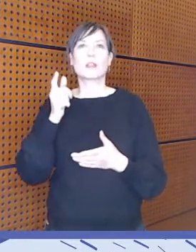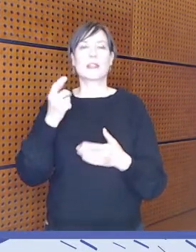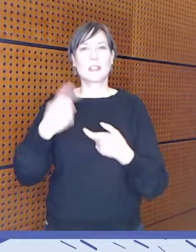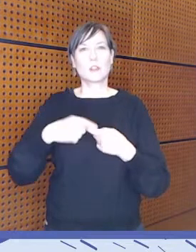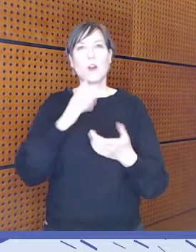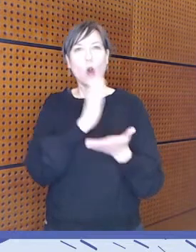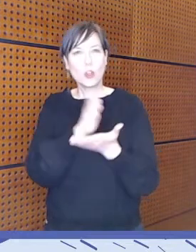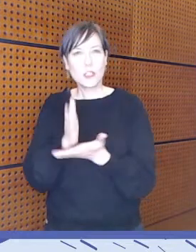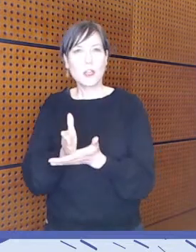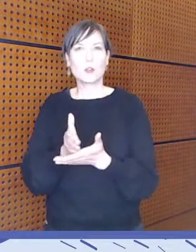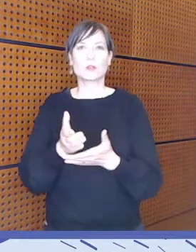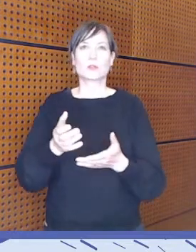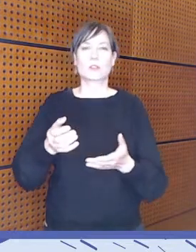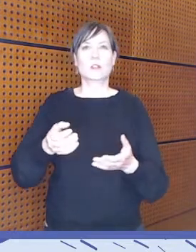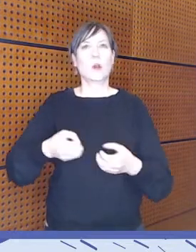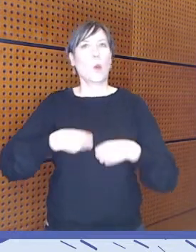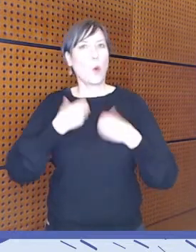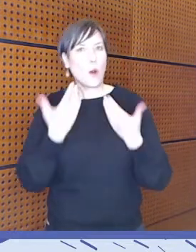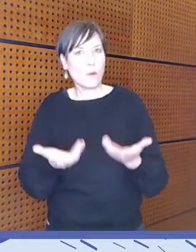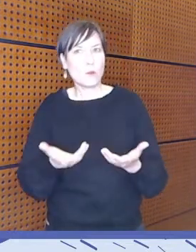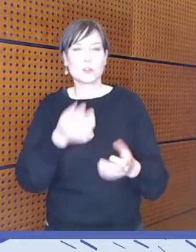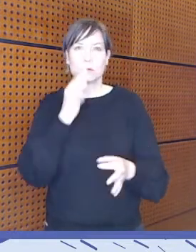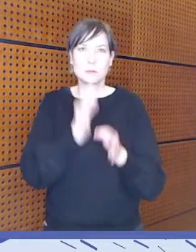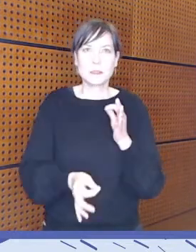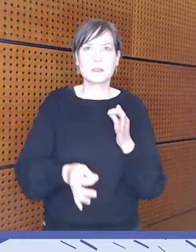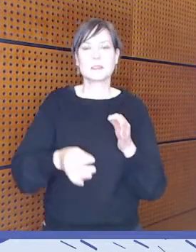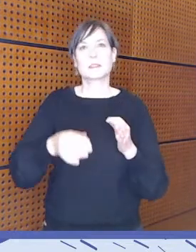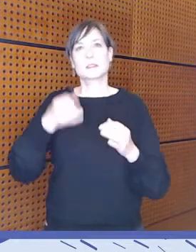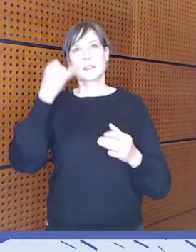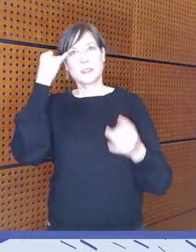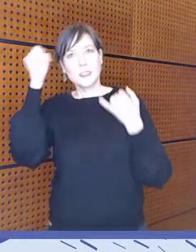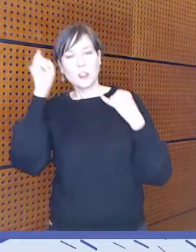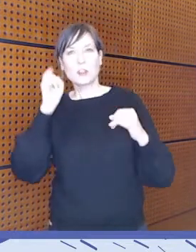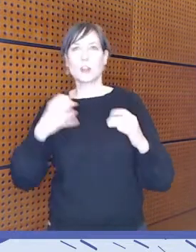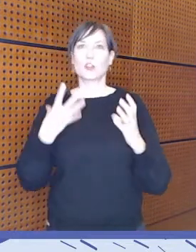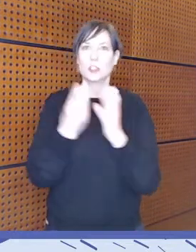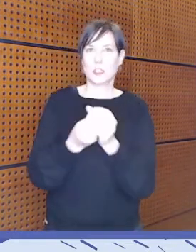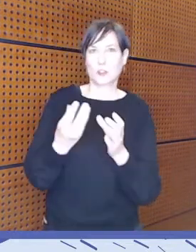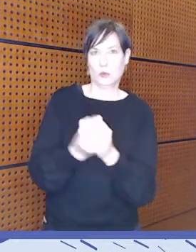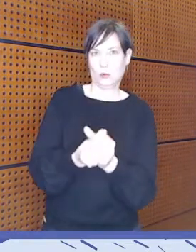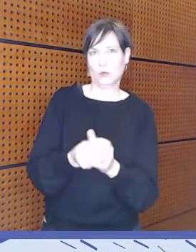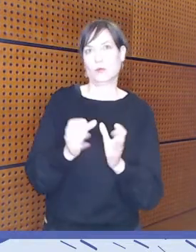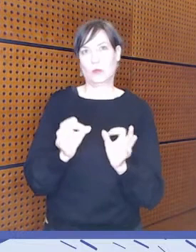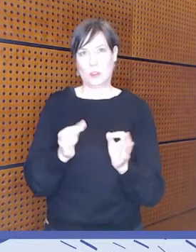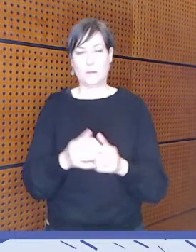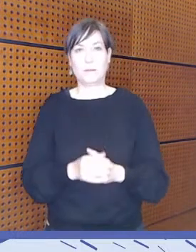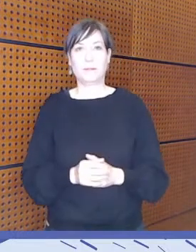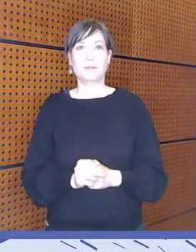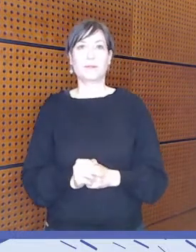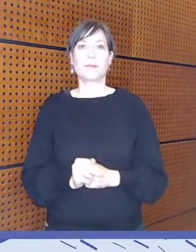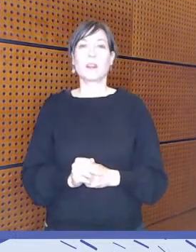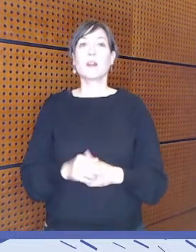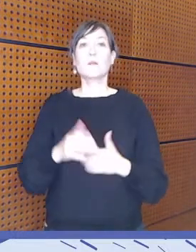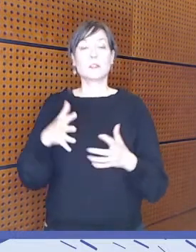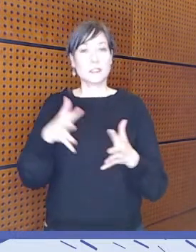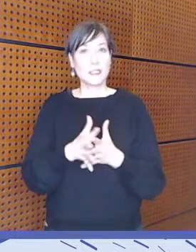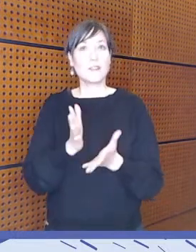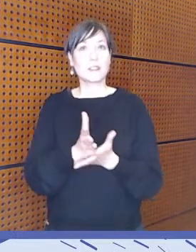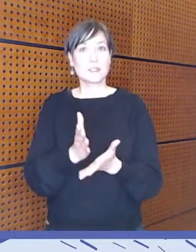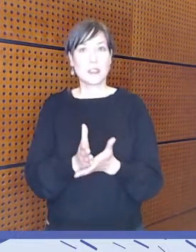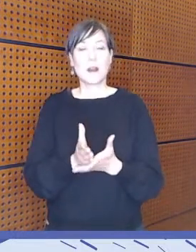luovuuden, saavutettavuuden, moninaisuuden ja osallisuuden kautta. Mutta selkeää ja selvää on, että tämä